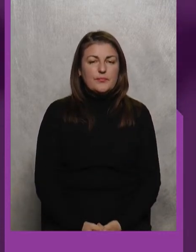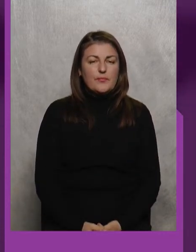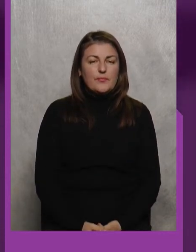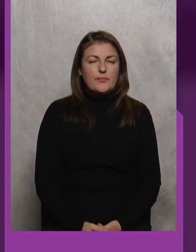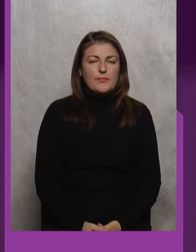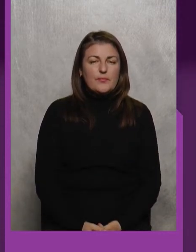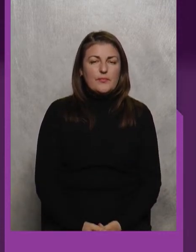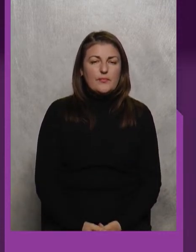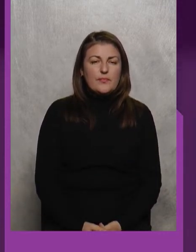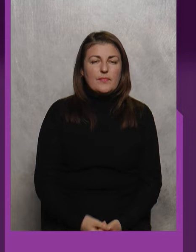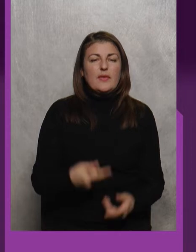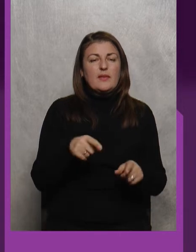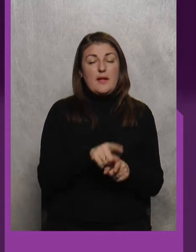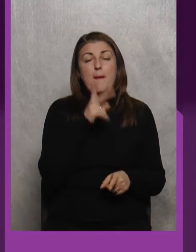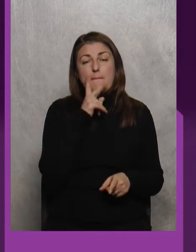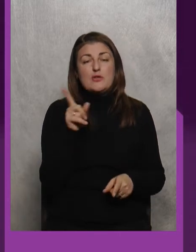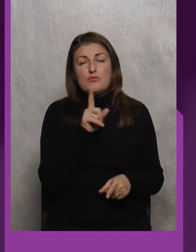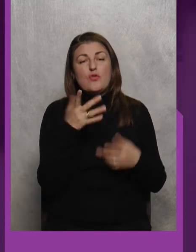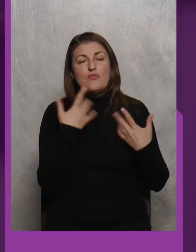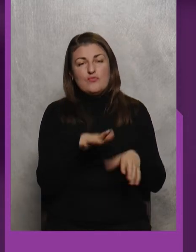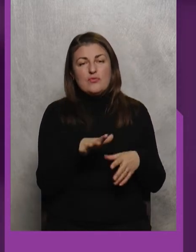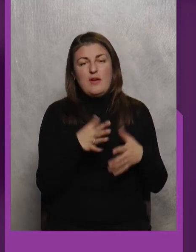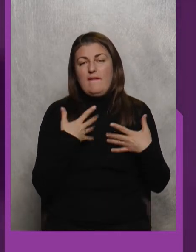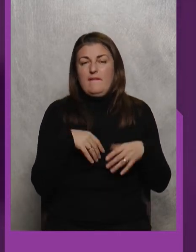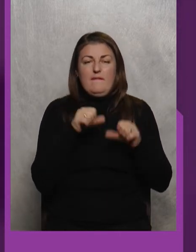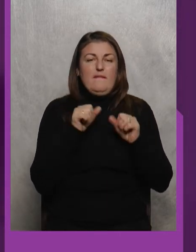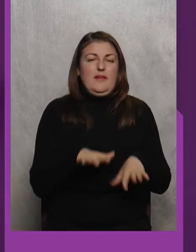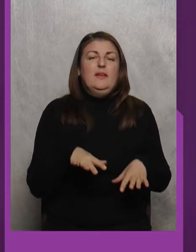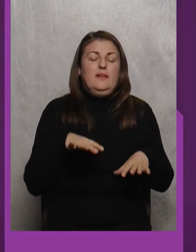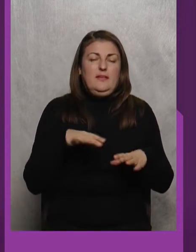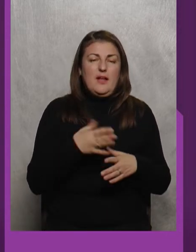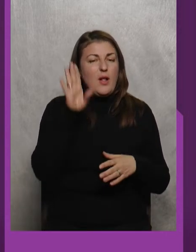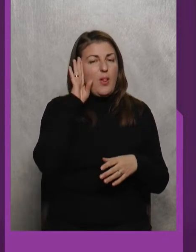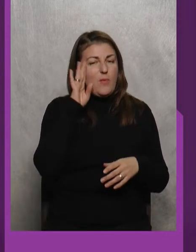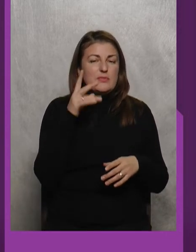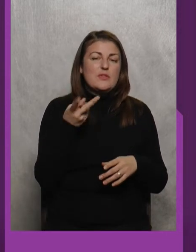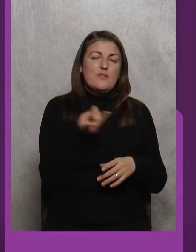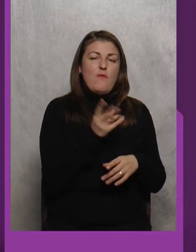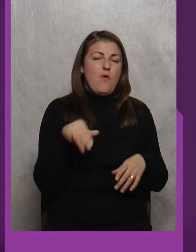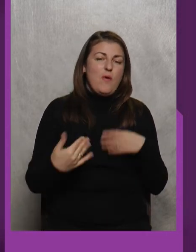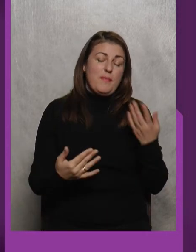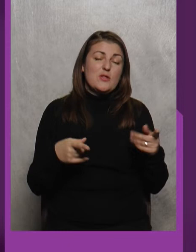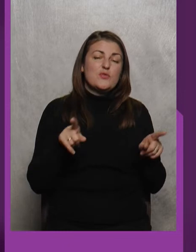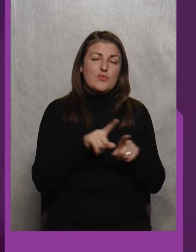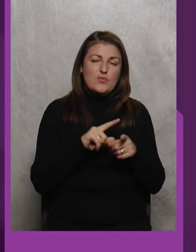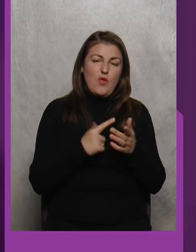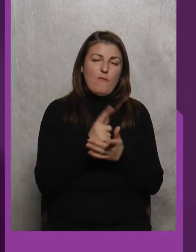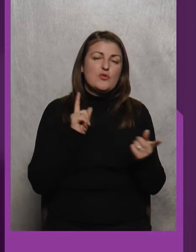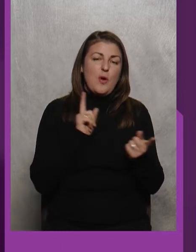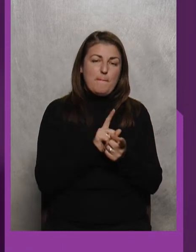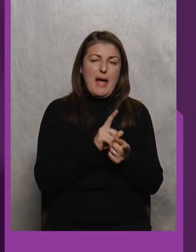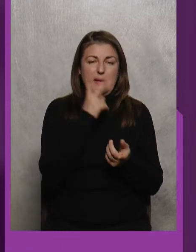Так, бачимо, що вже виклалися хлопці з обох боків Знову ж суперник